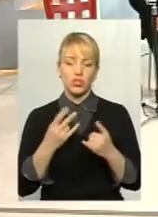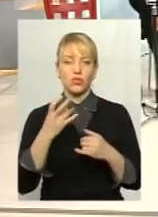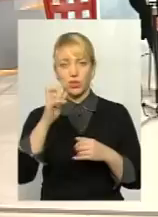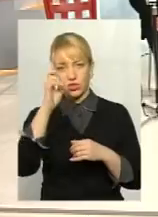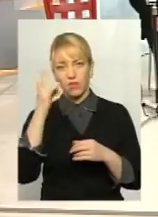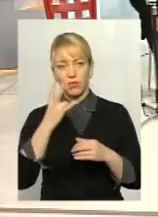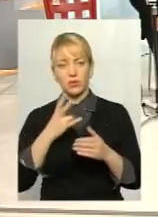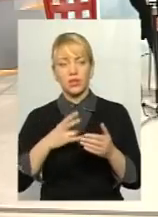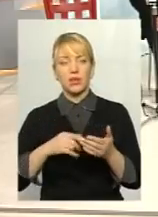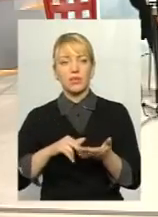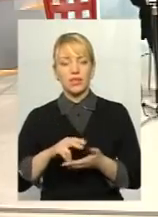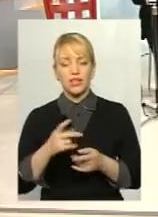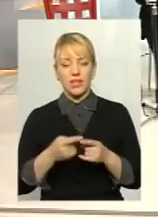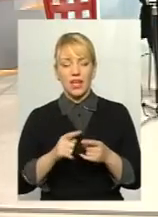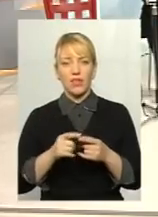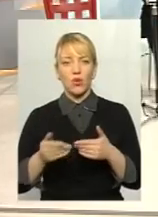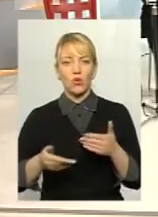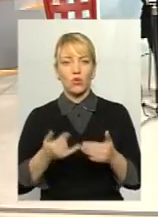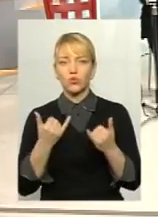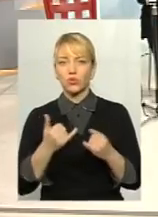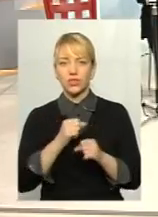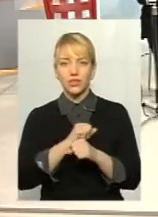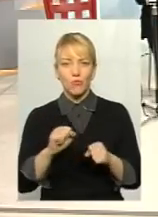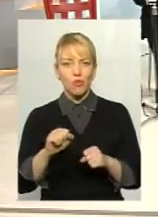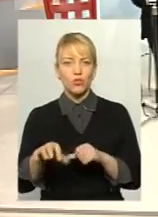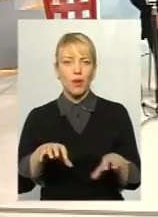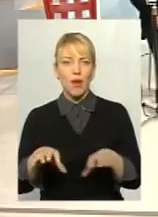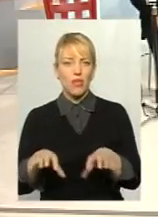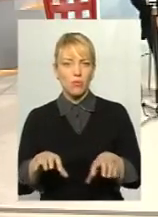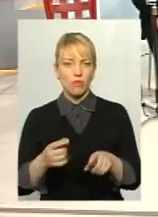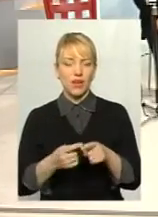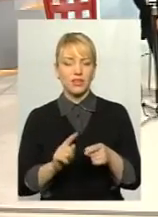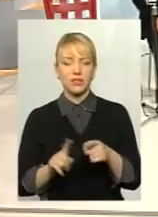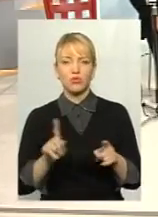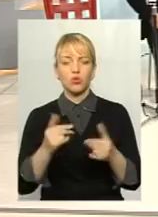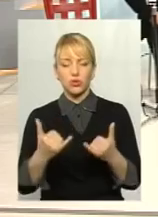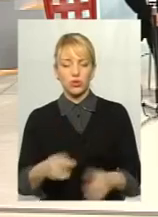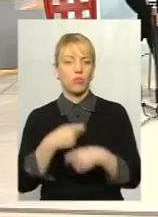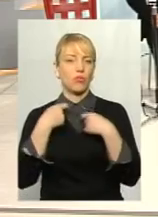крок. про це поговоримо. Але сьогодні не маніпулювати тим, що треба продати, і в нас прийде рай земний.